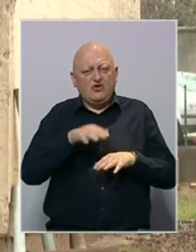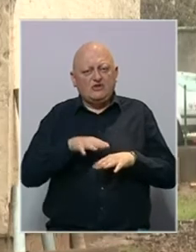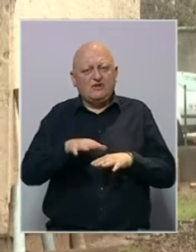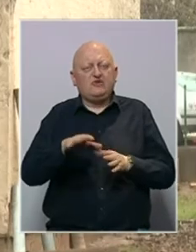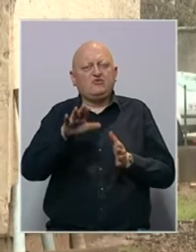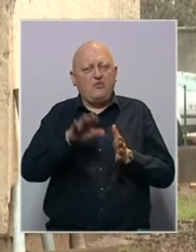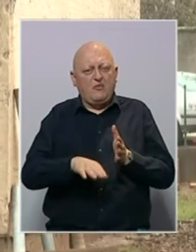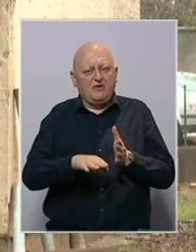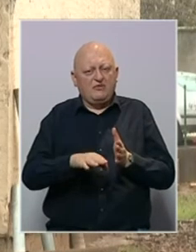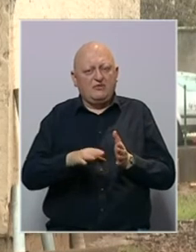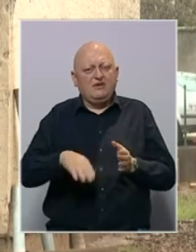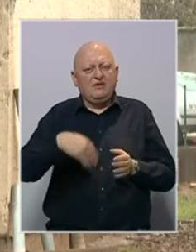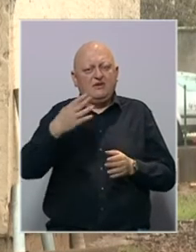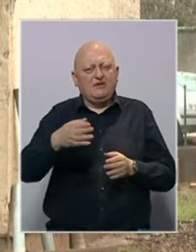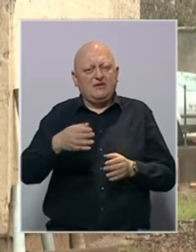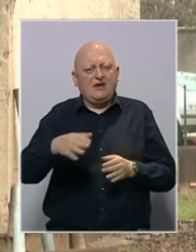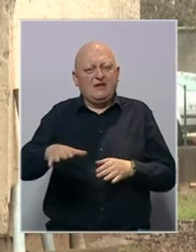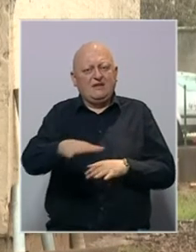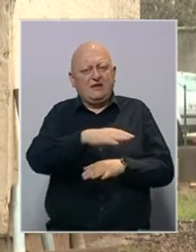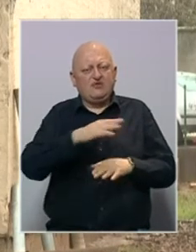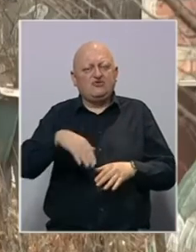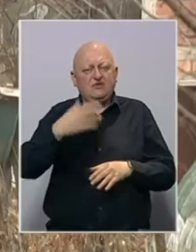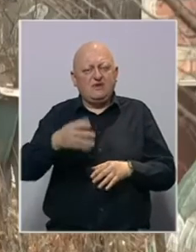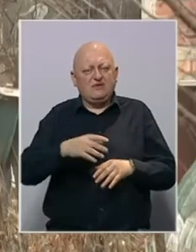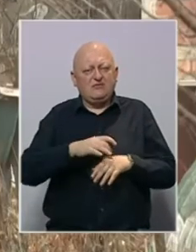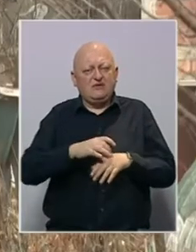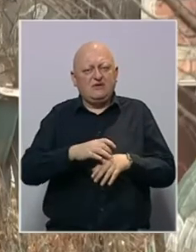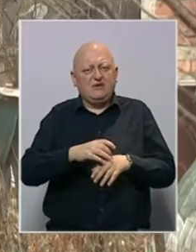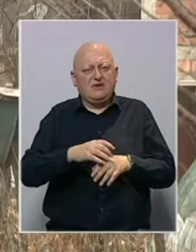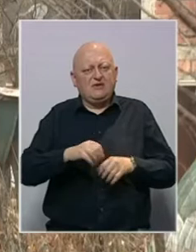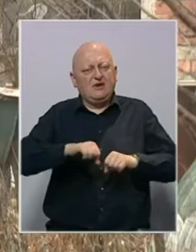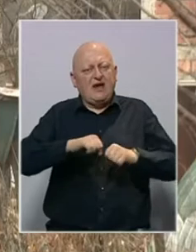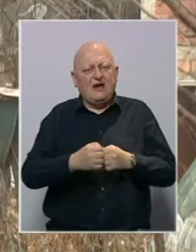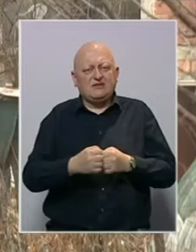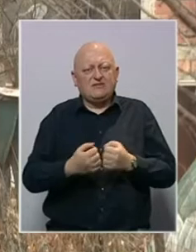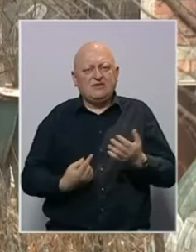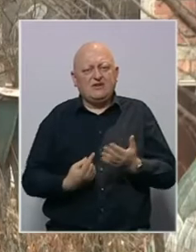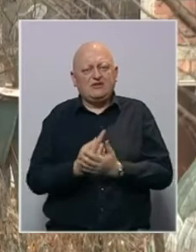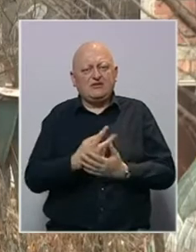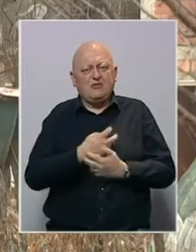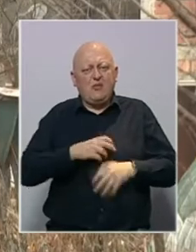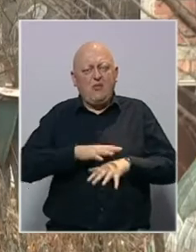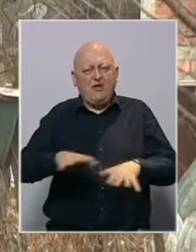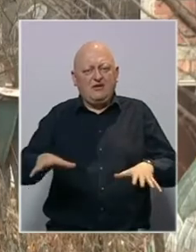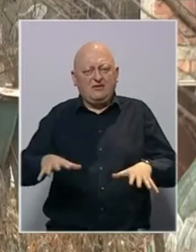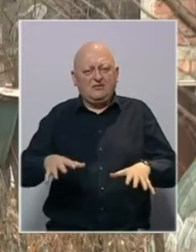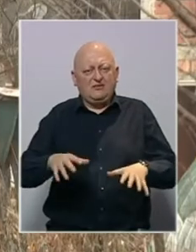vodostaji su u opadanju. Na terenu su i dalje primjetne katastrofalne posljedice poplava.